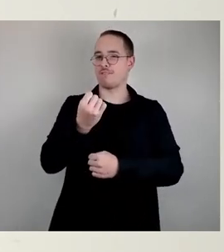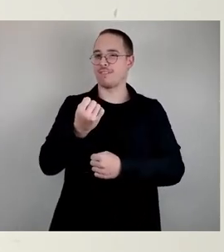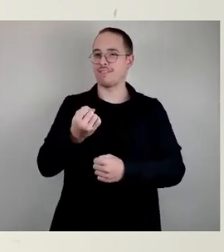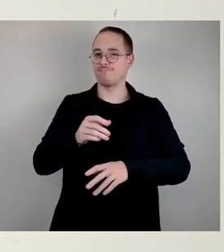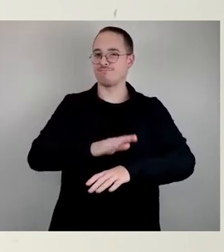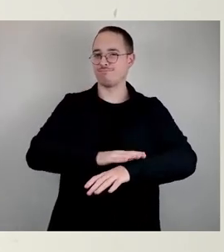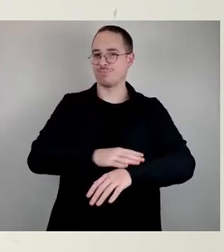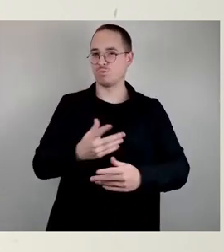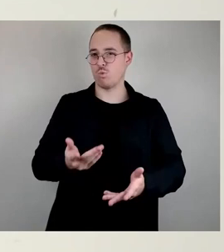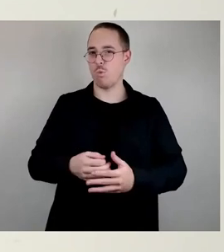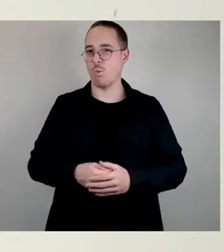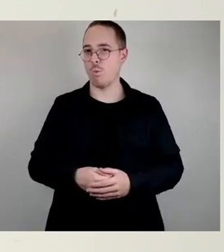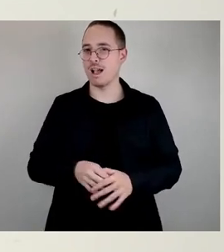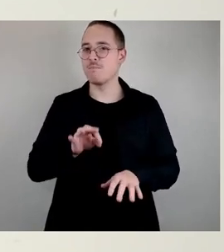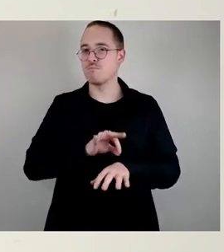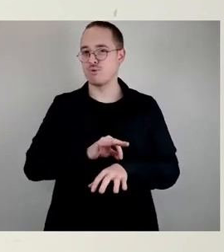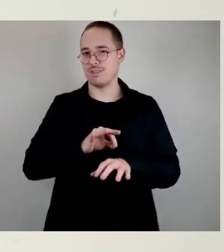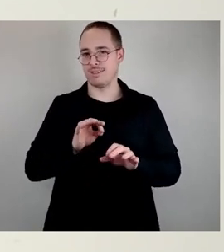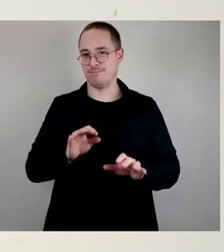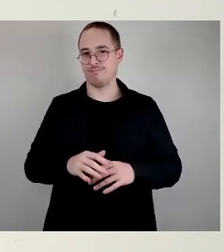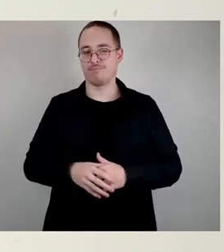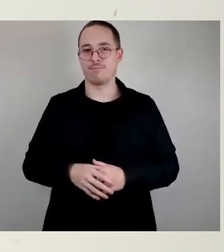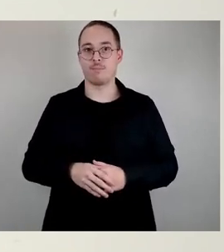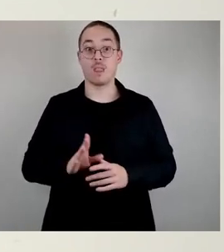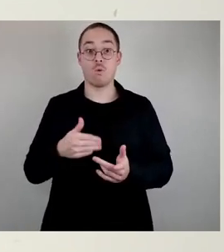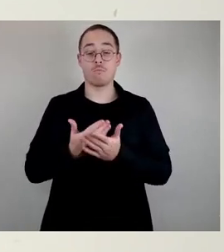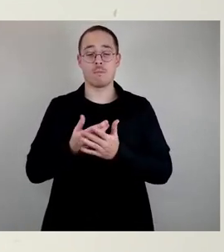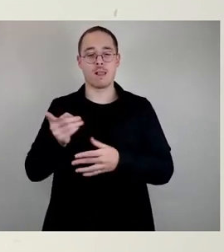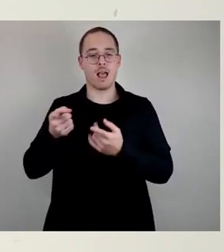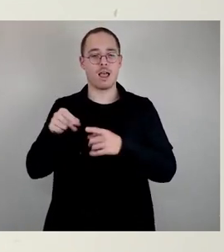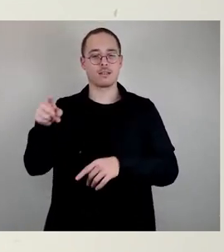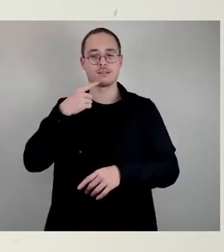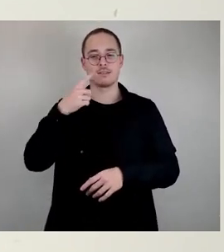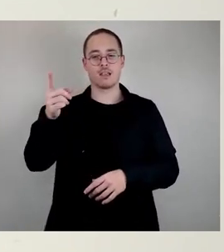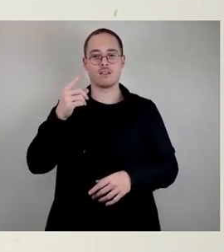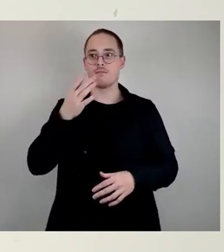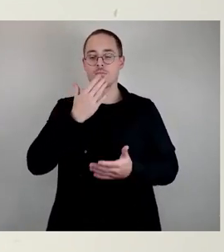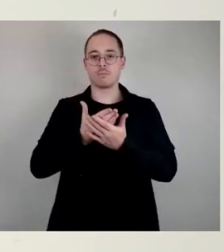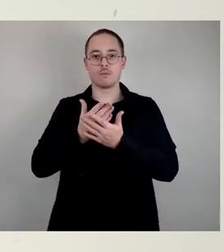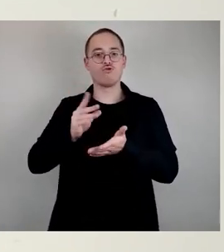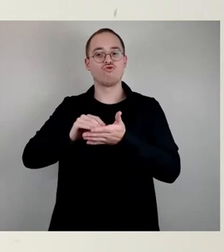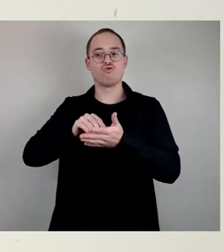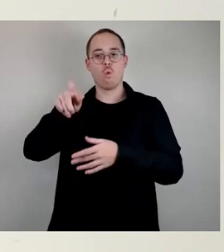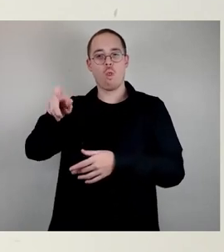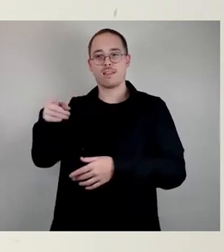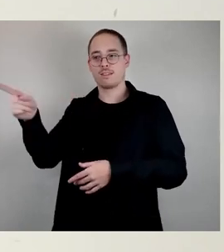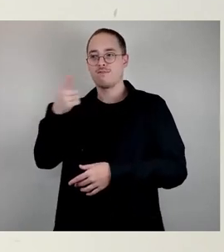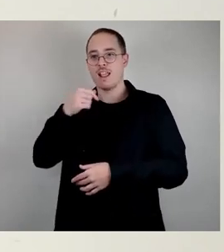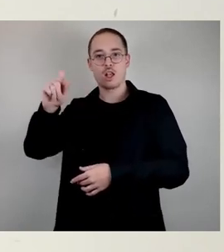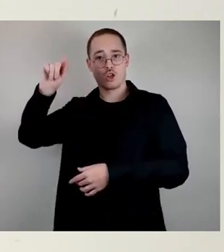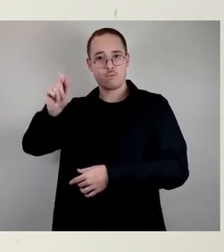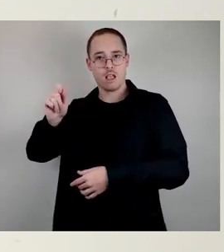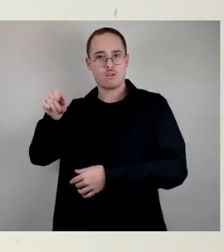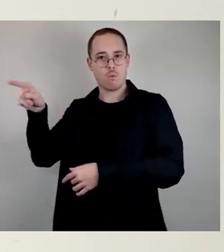von der Oberschule oder von einem Gymnasium in eine Oberschule wechseln wollen. Es ist jetzt nicht richtig, dass sie keine Plätze finden in